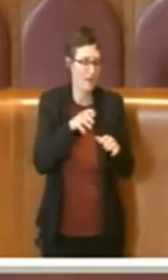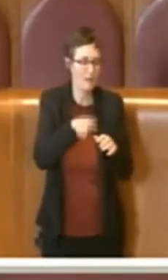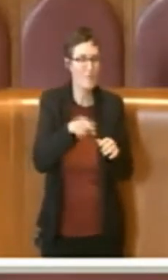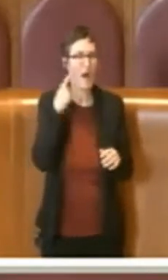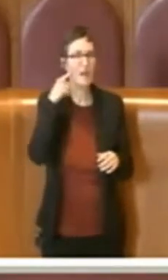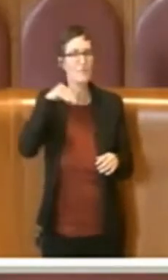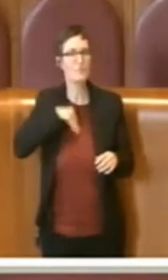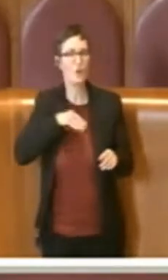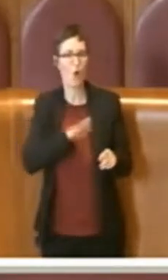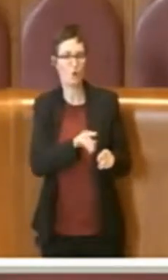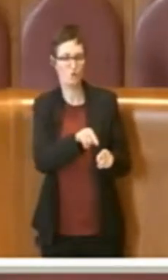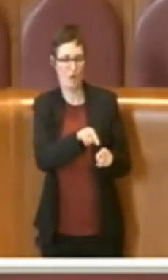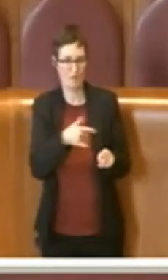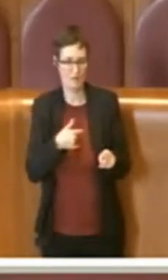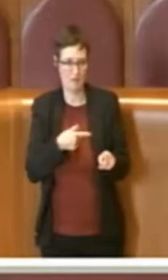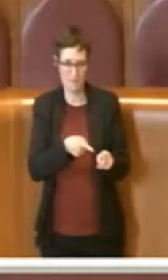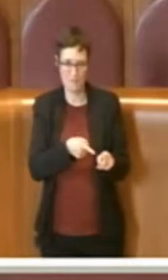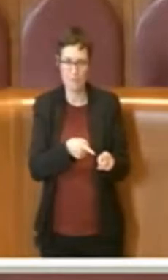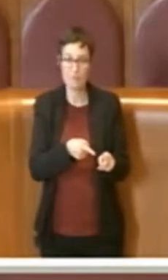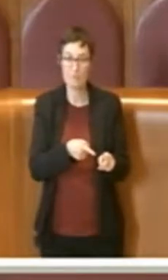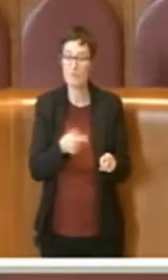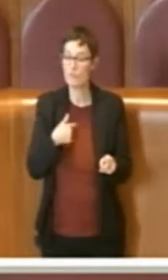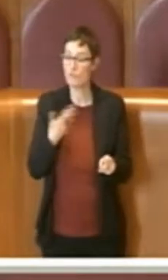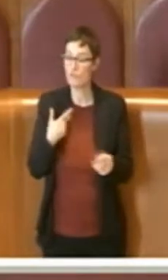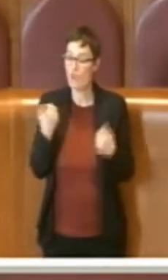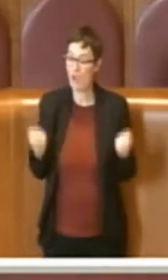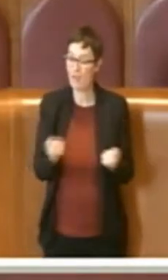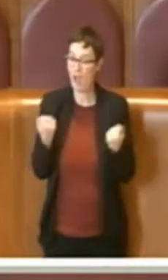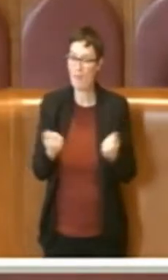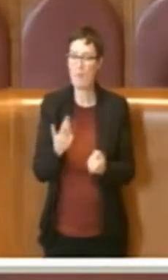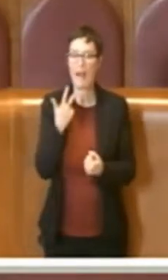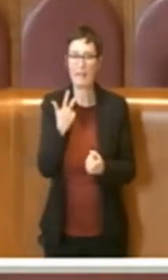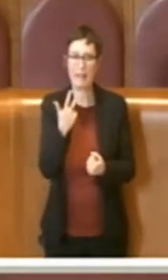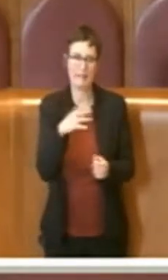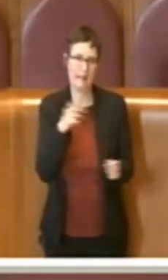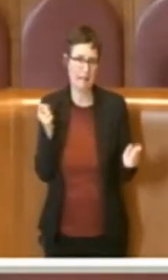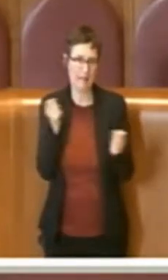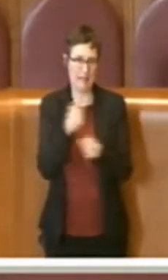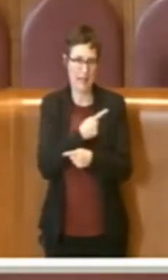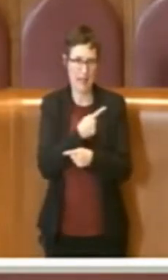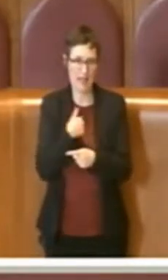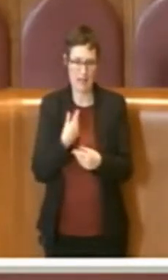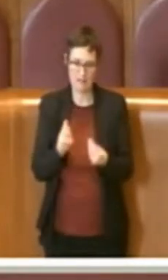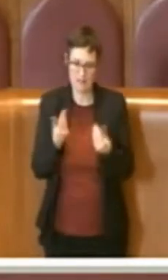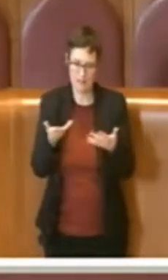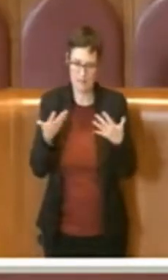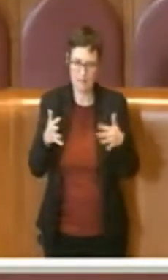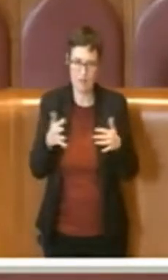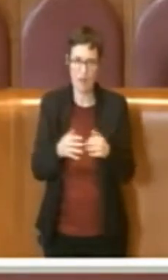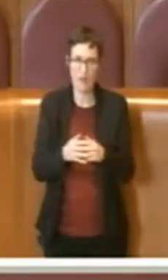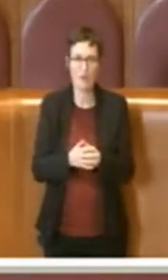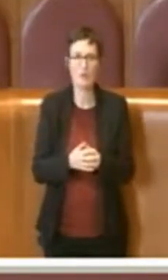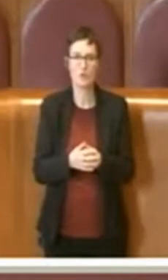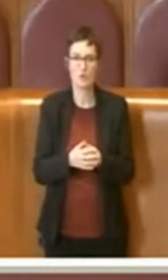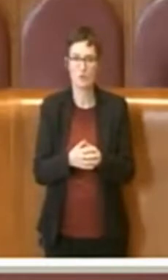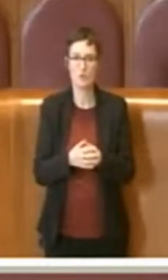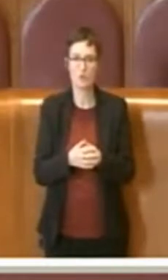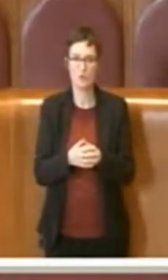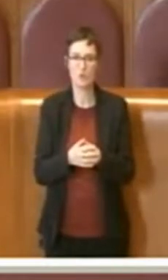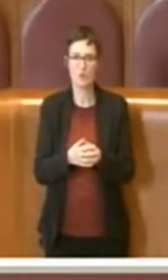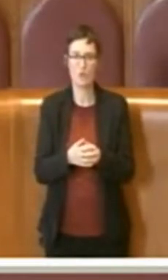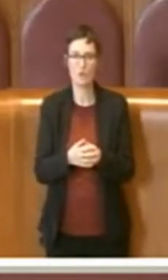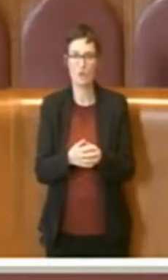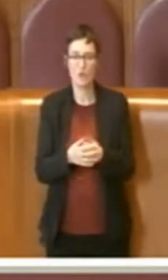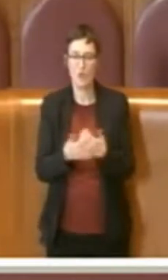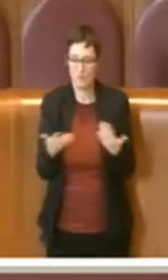promosso tre campagne a titolo gratuito da parte appunto di chi si è proposto poi a mettere